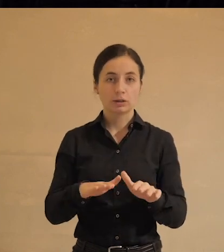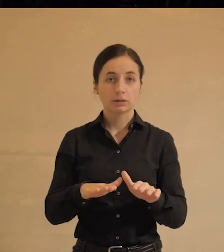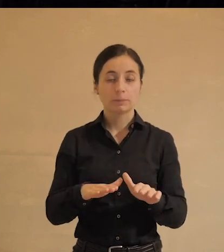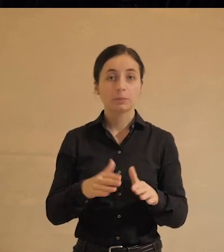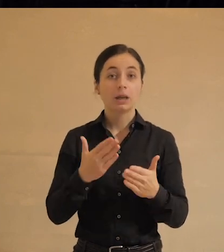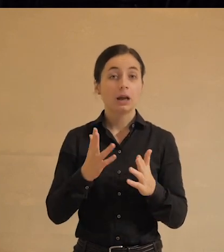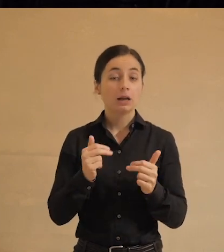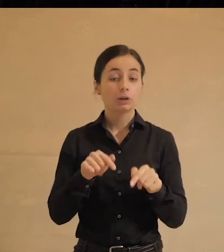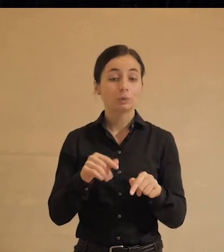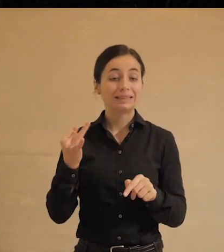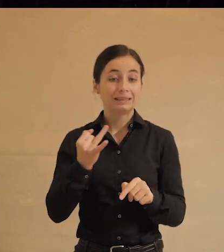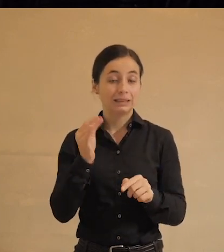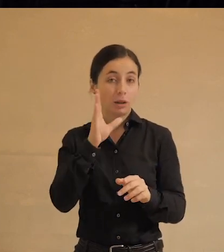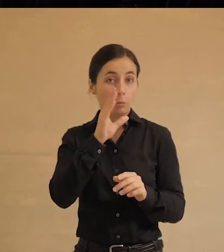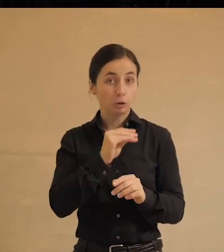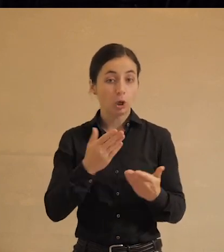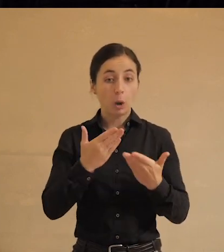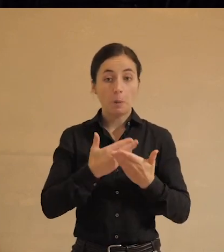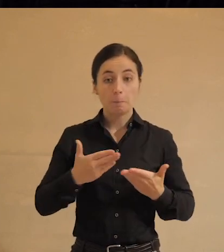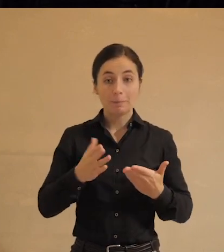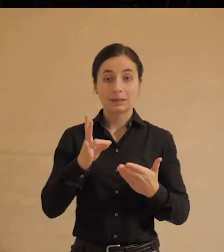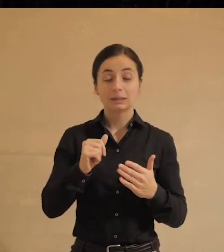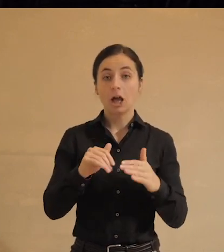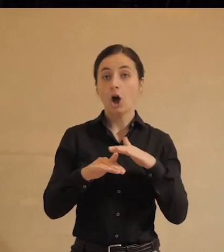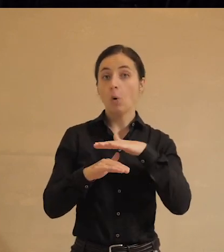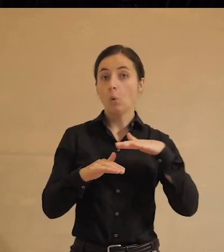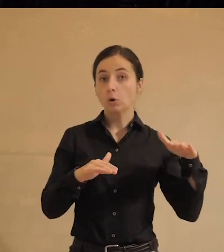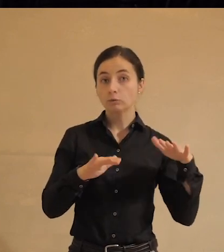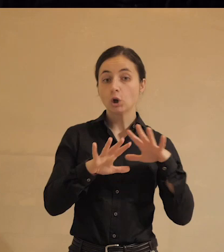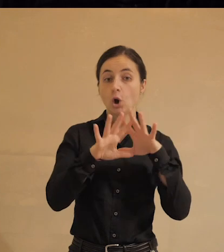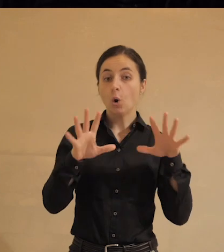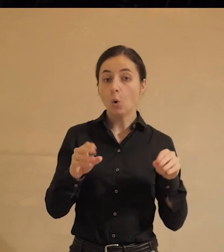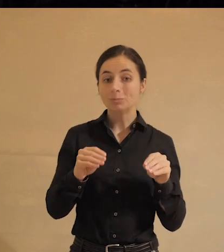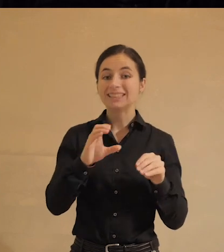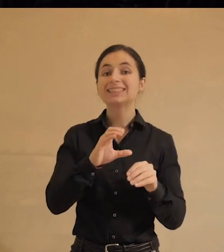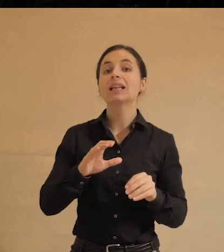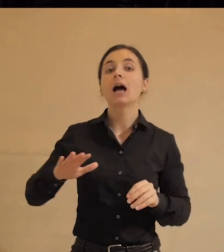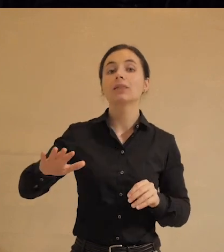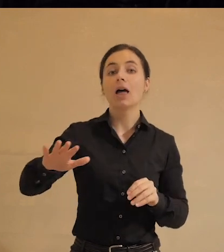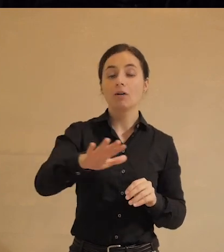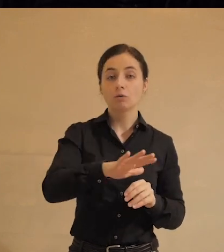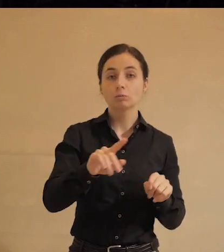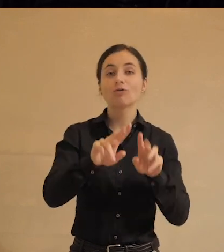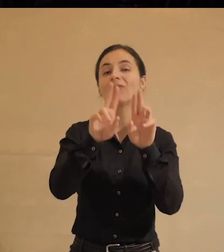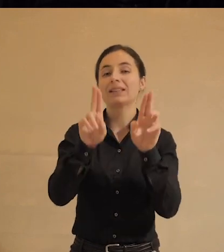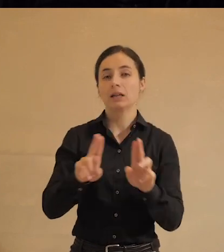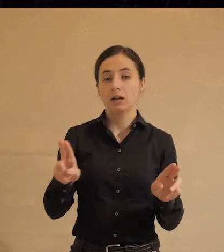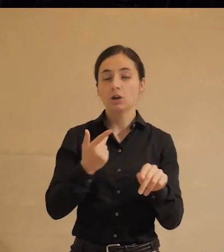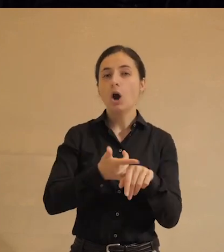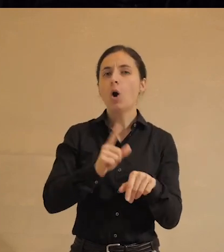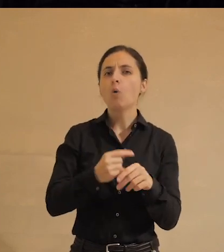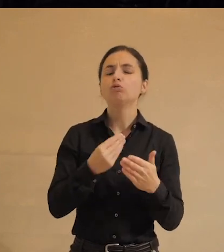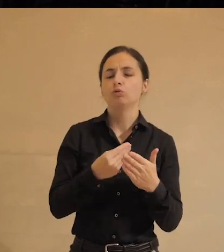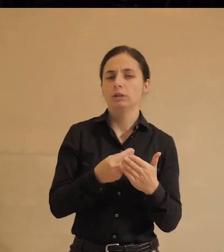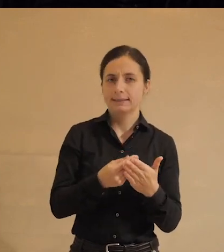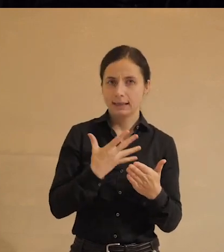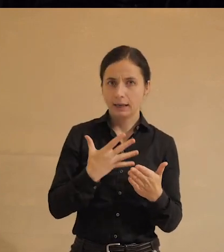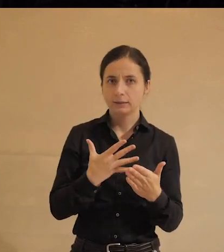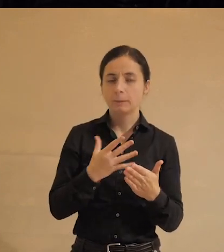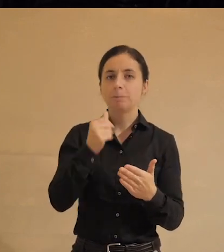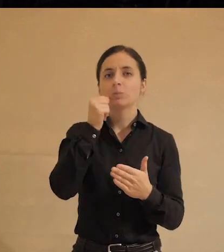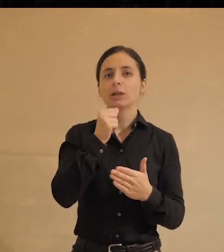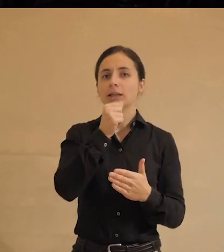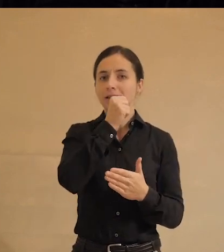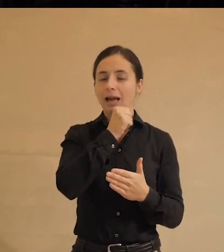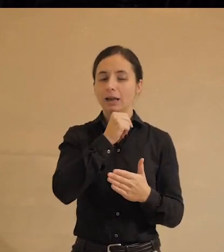смотрите, как здесь интересно получается. Мы на уровне, скажем так, общестрановом, то, что мы называем федеральным, очень ценим и тайну